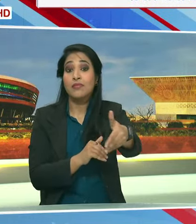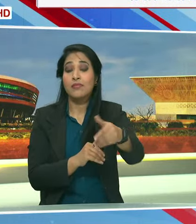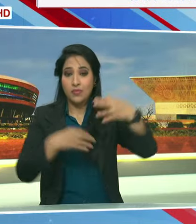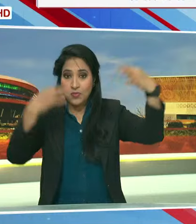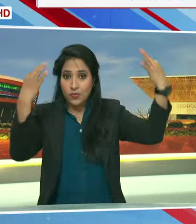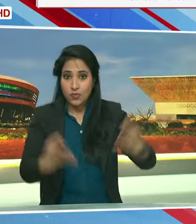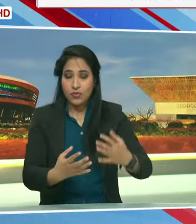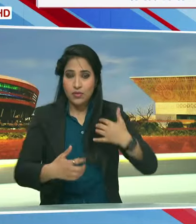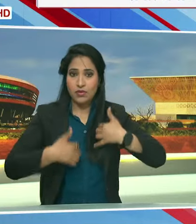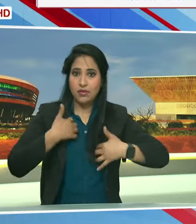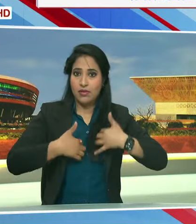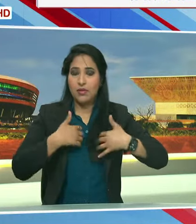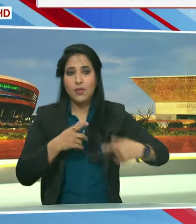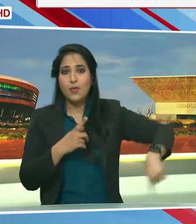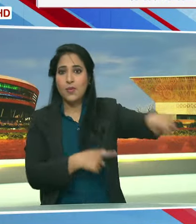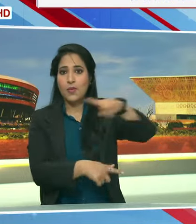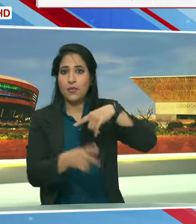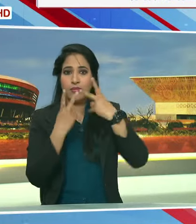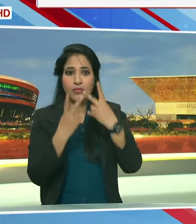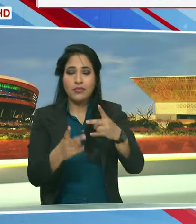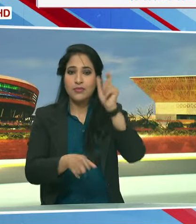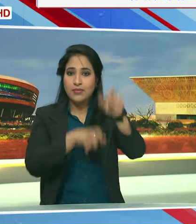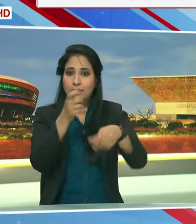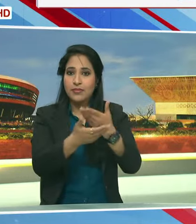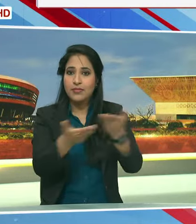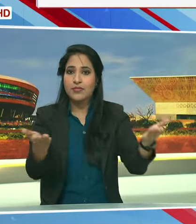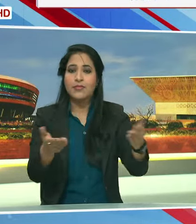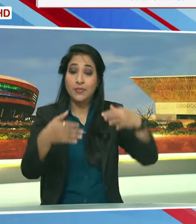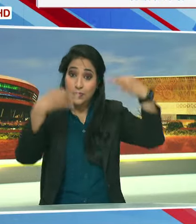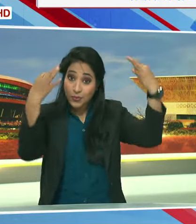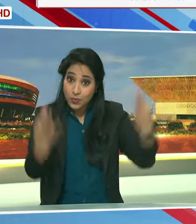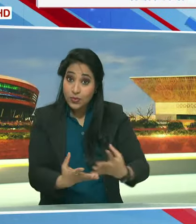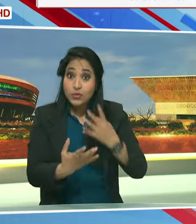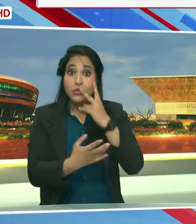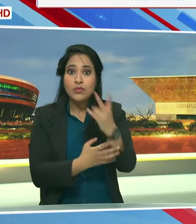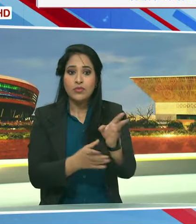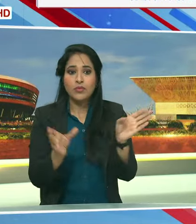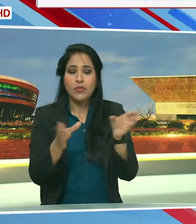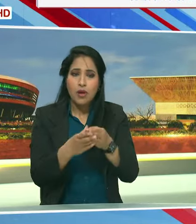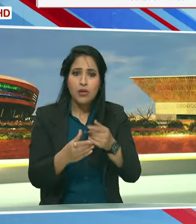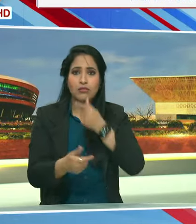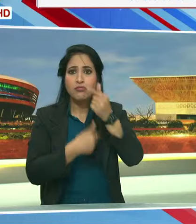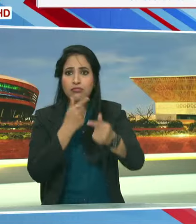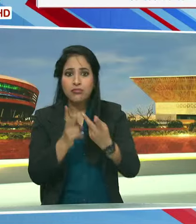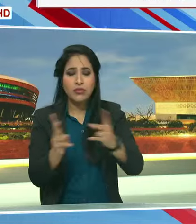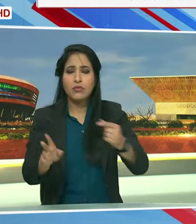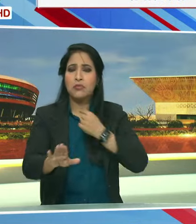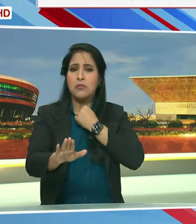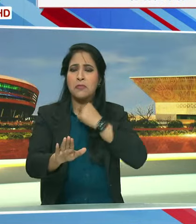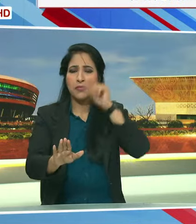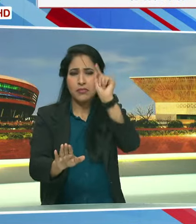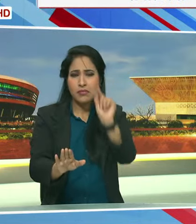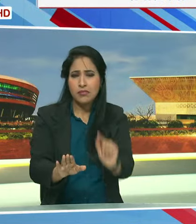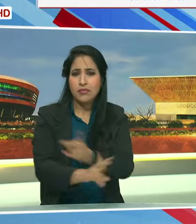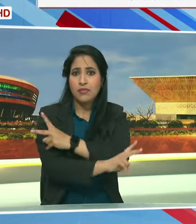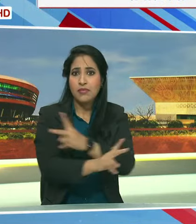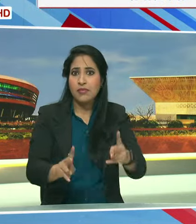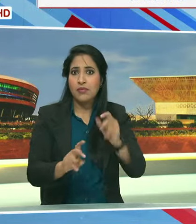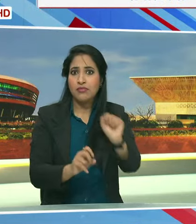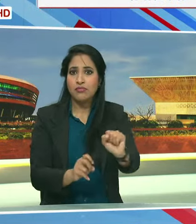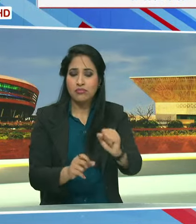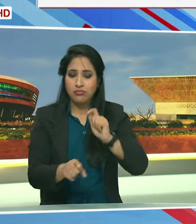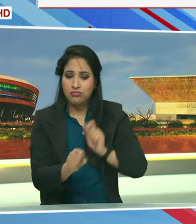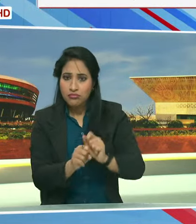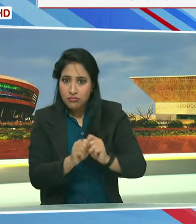नए उस्था एक नए कमिट्मेंट वचन वद्दता के साथ हम